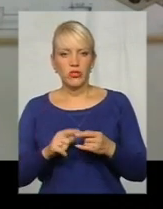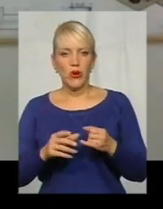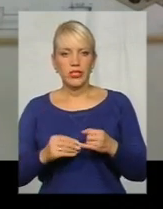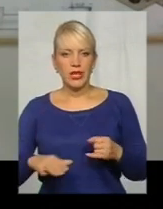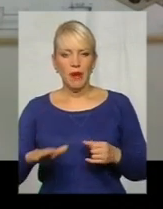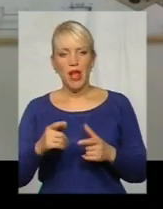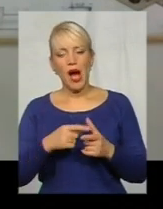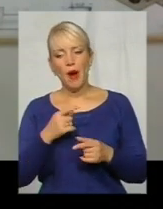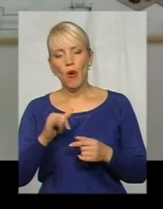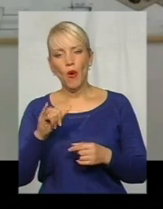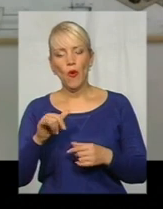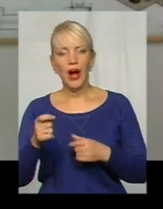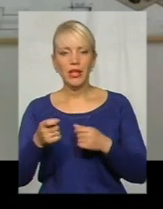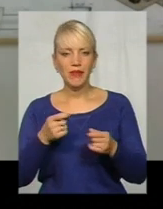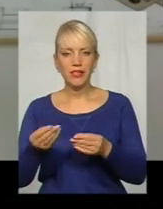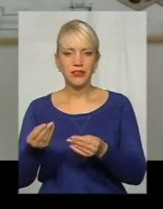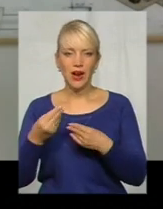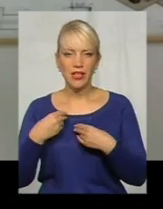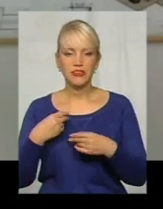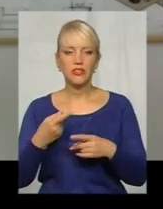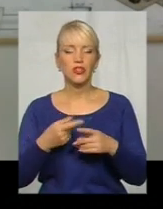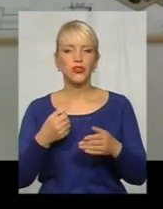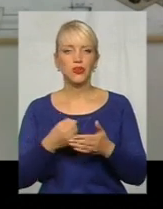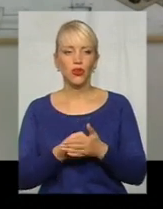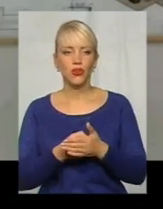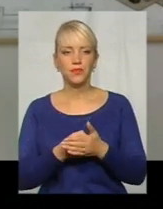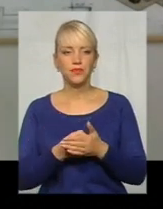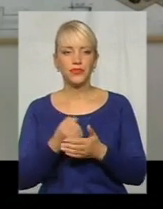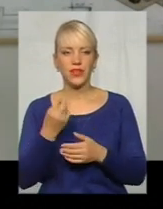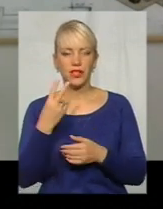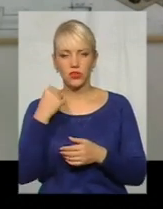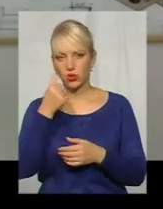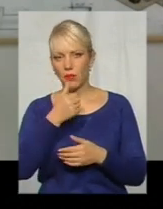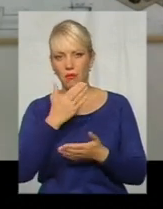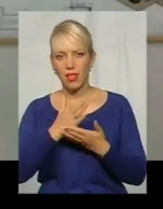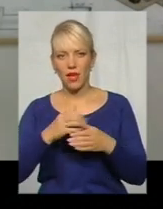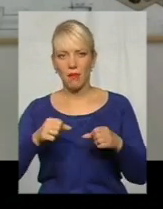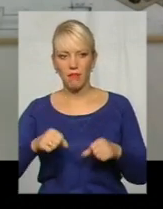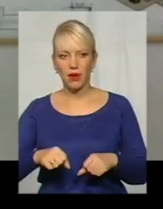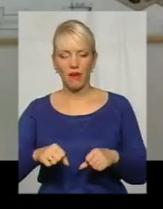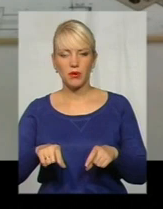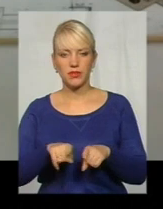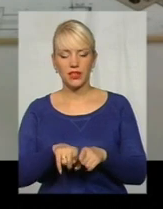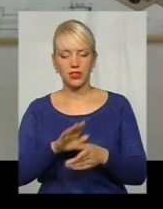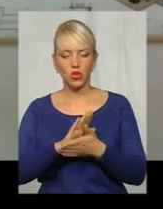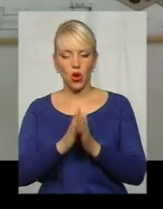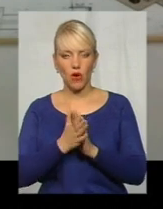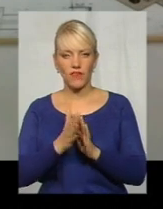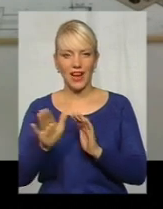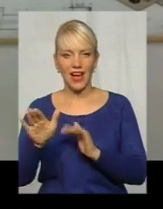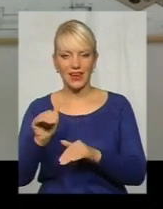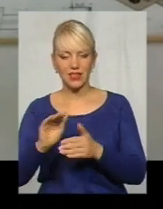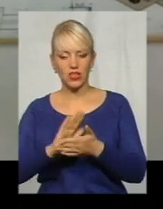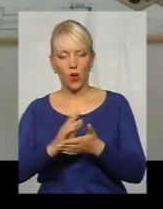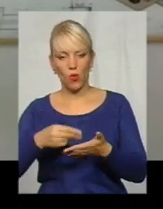адміністрації, котра до 12 року мала право в такі договори оренди вкладати,